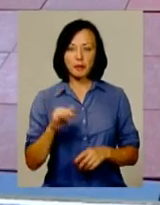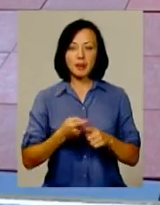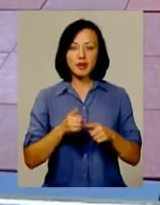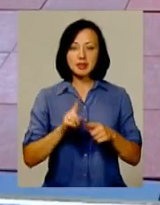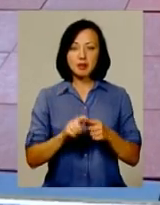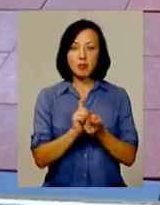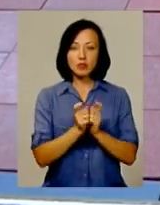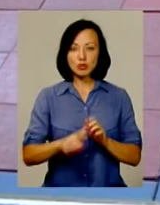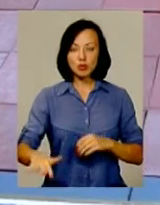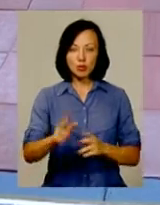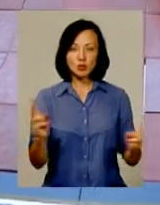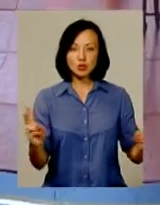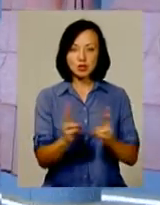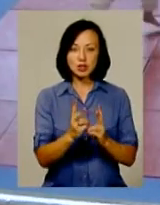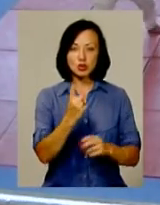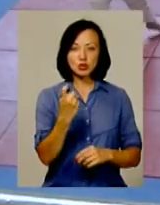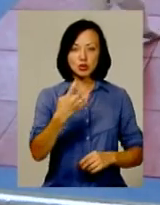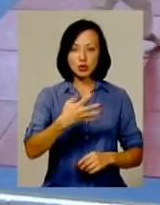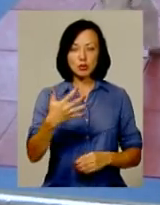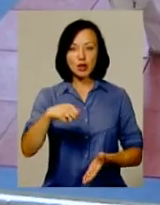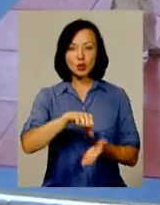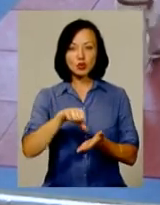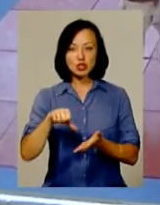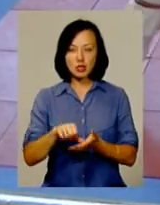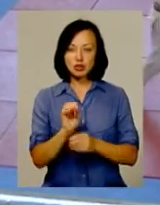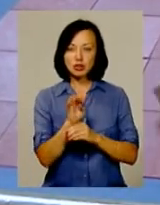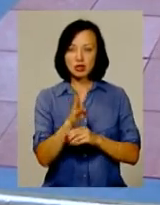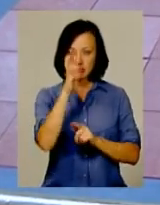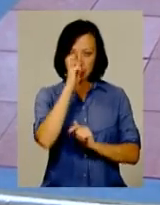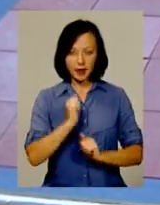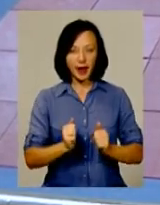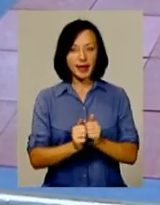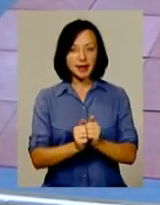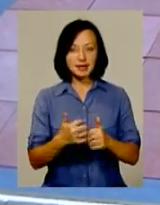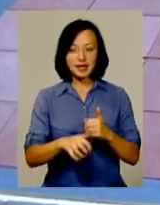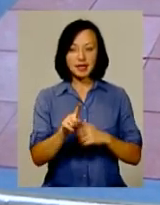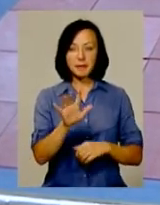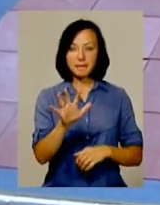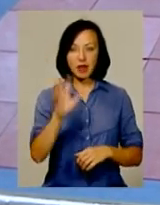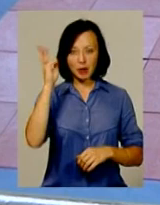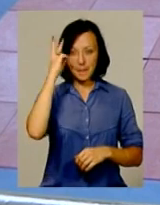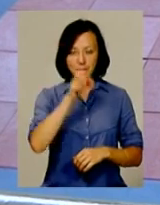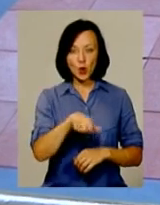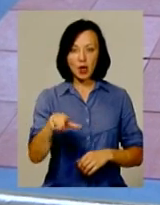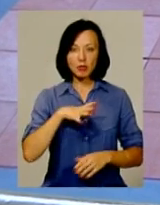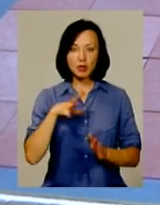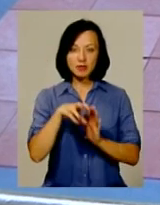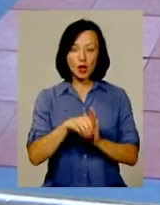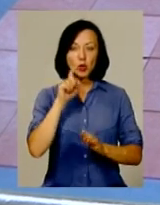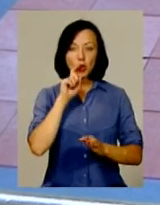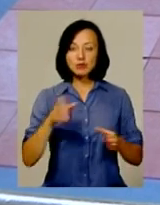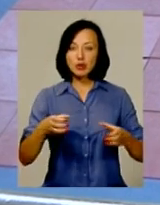На борцівському килимі зустрілися 145 учасників із 113 країн. Серед них і п'ятеро подолян, які були у складі